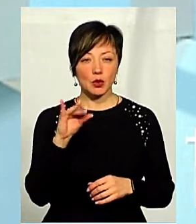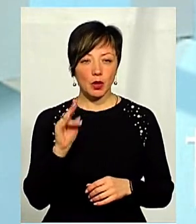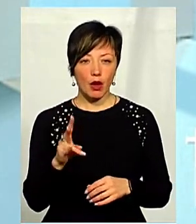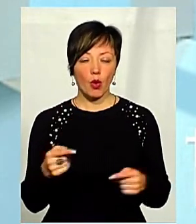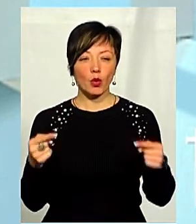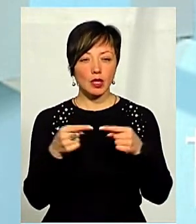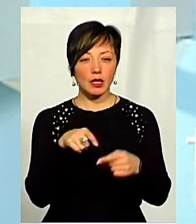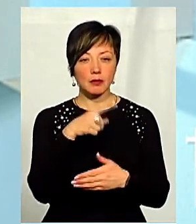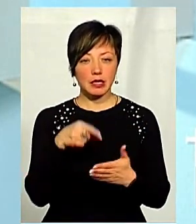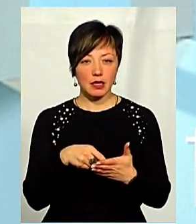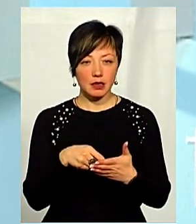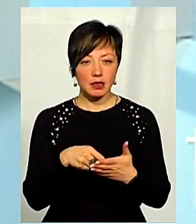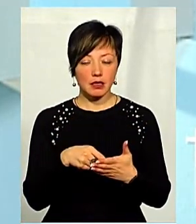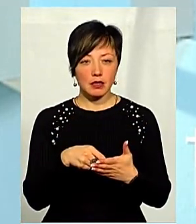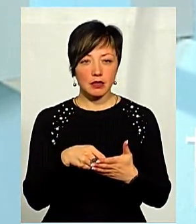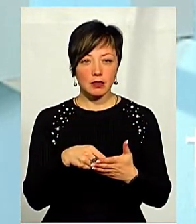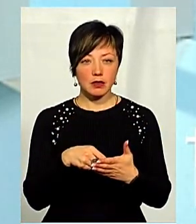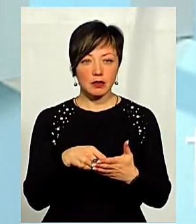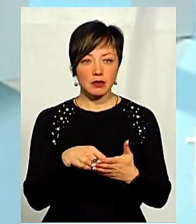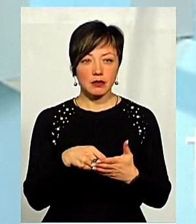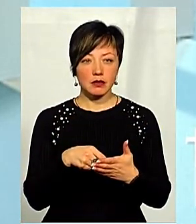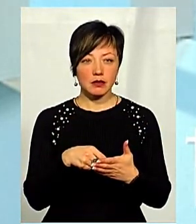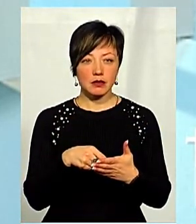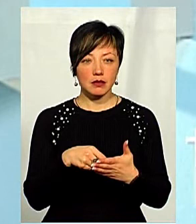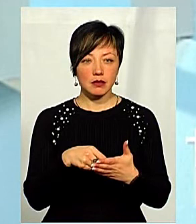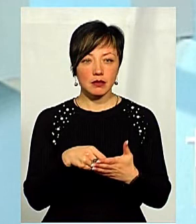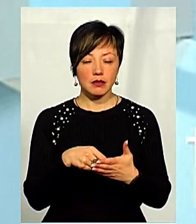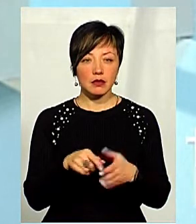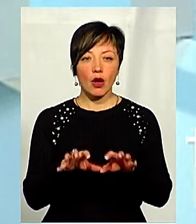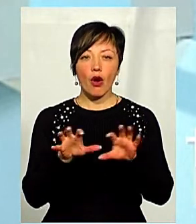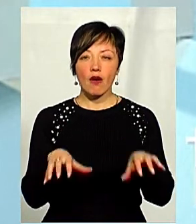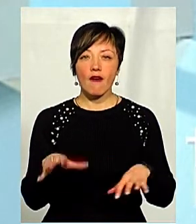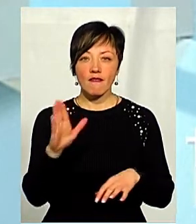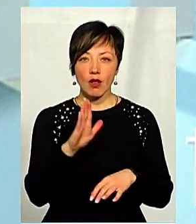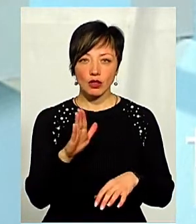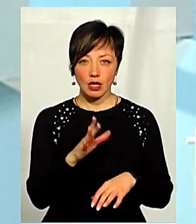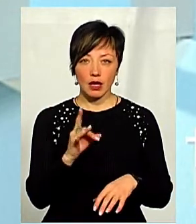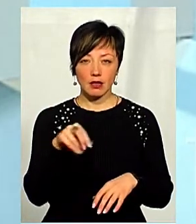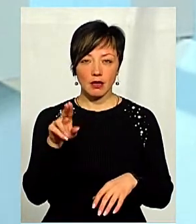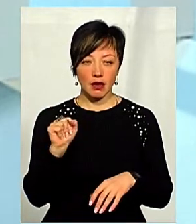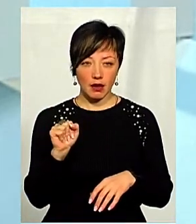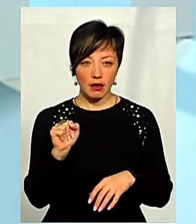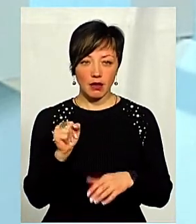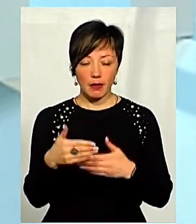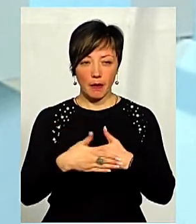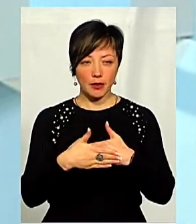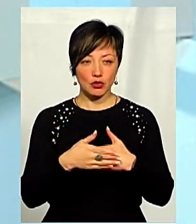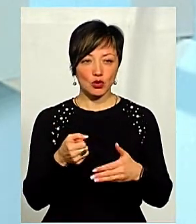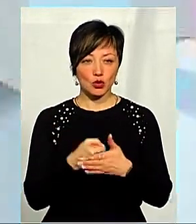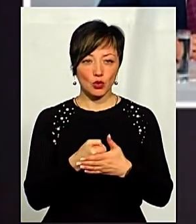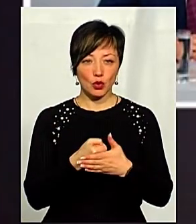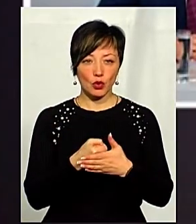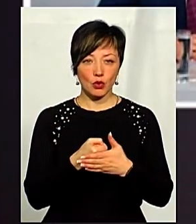конкретне питання. Дивіталі були призначені голови Волочівської РДА, пан Марущин, який наближений до